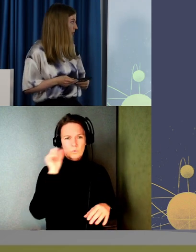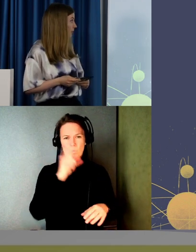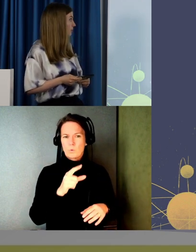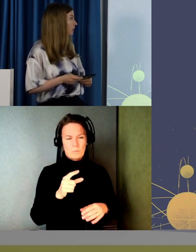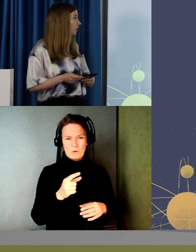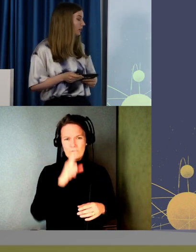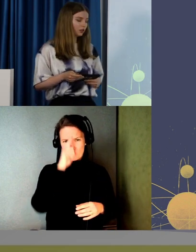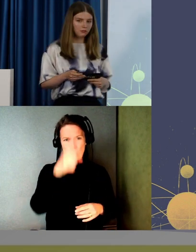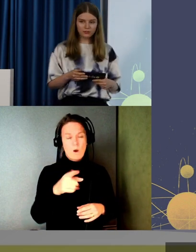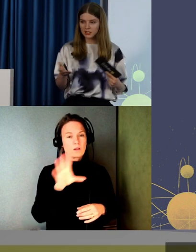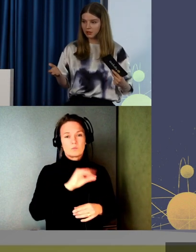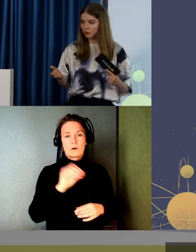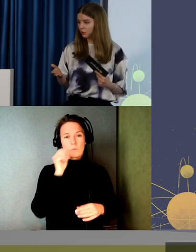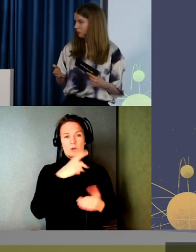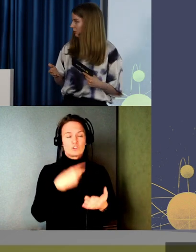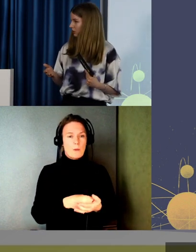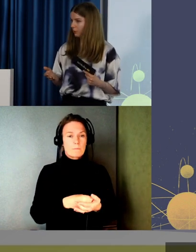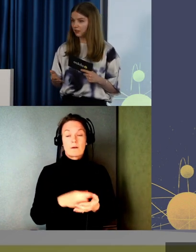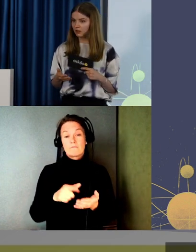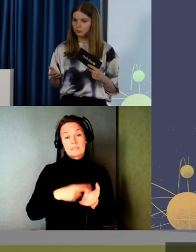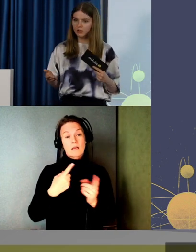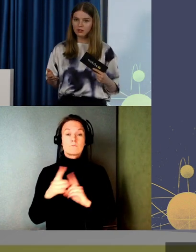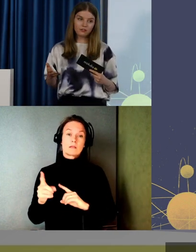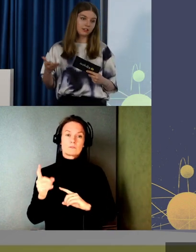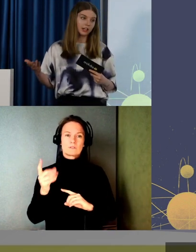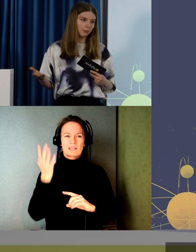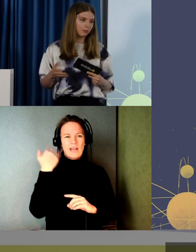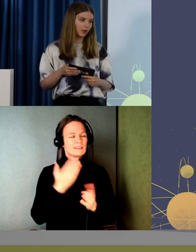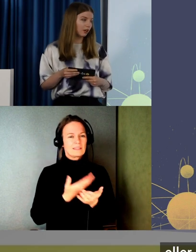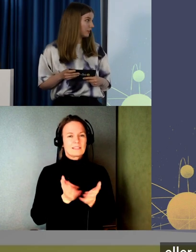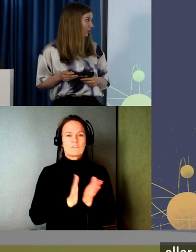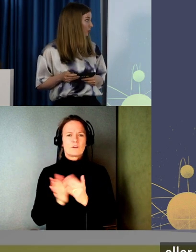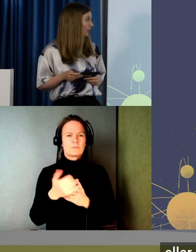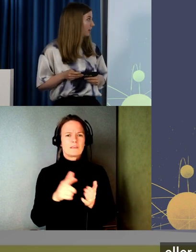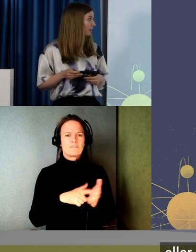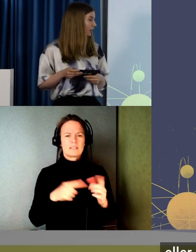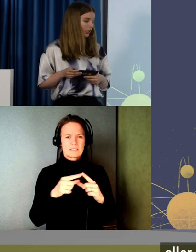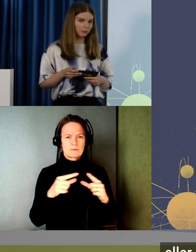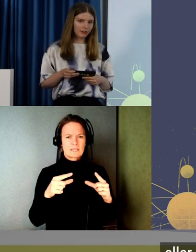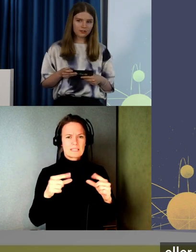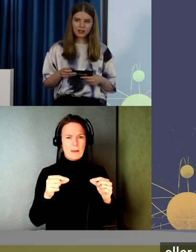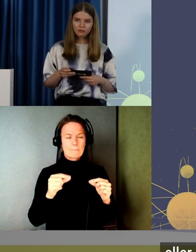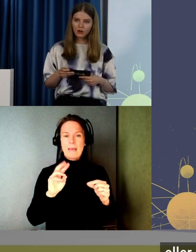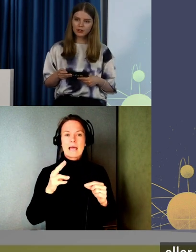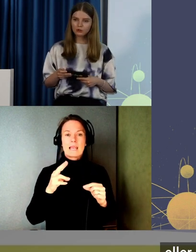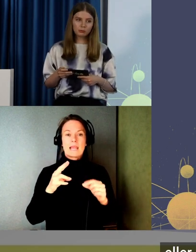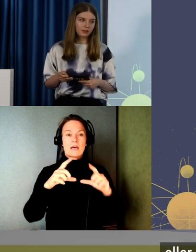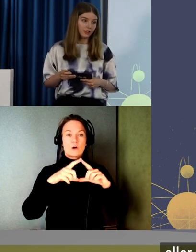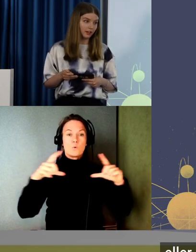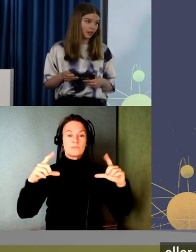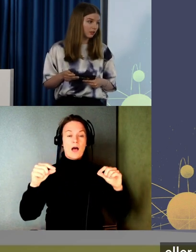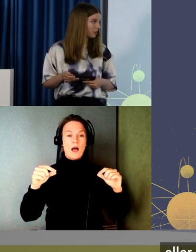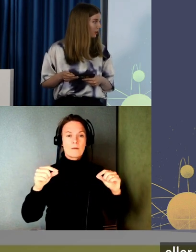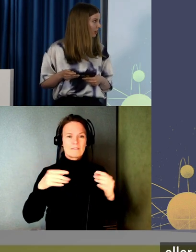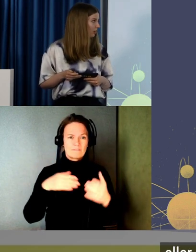genomföra några köp. För vissa människor, då tar man sig inte förbi en viss knapp eller en viss ruta. Att man fastnar i flödet och kommer